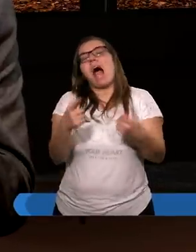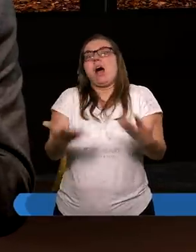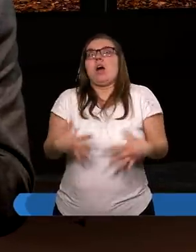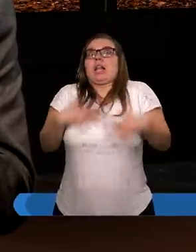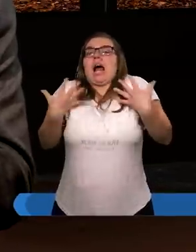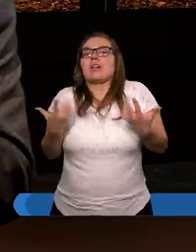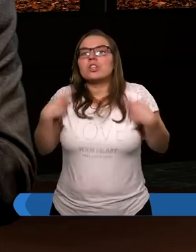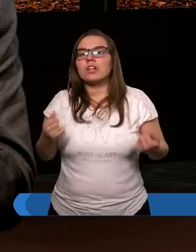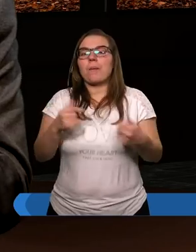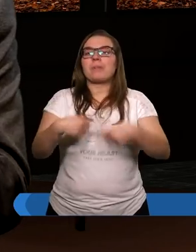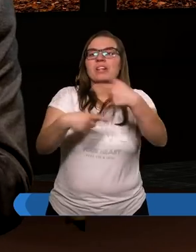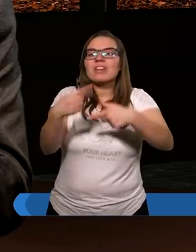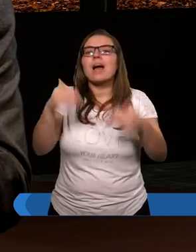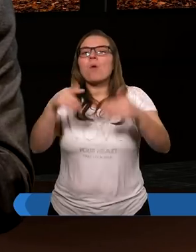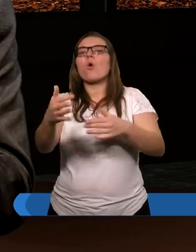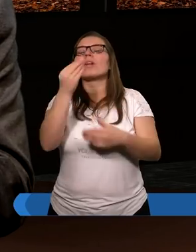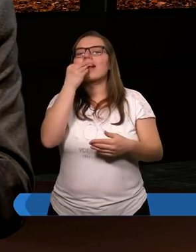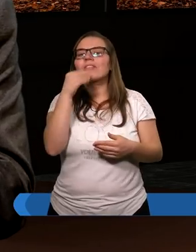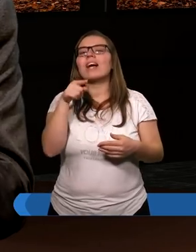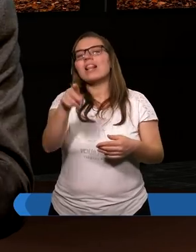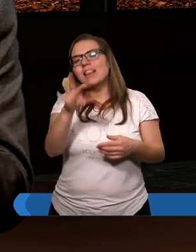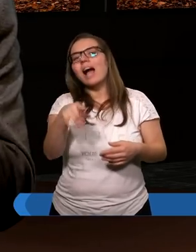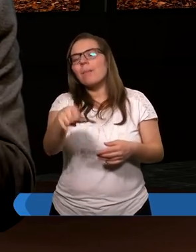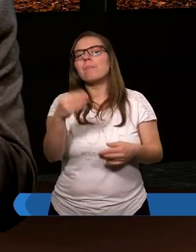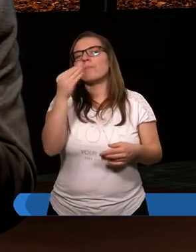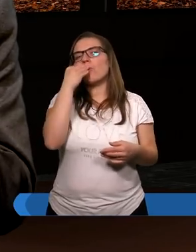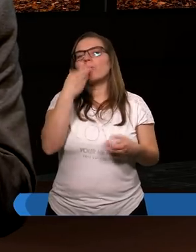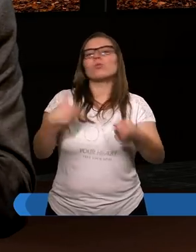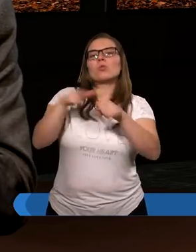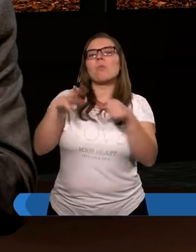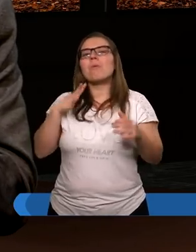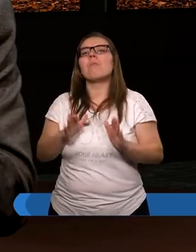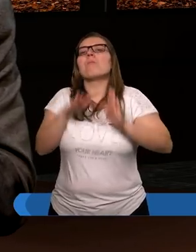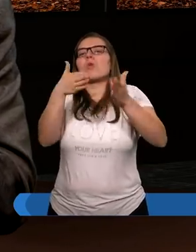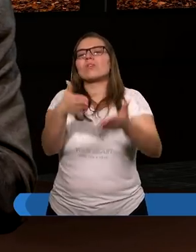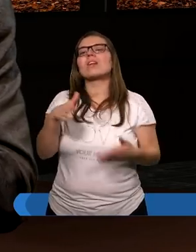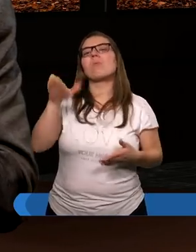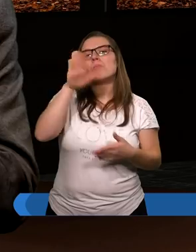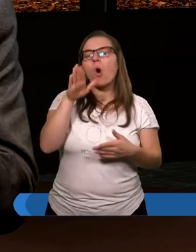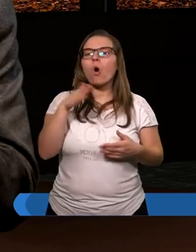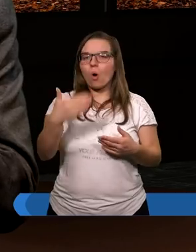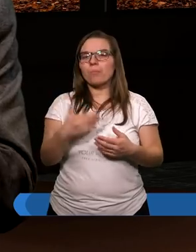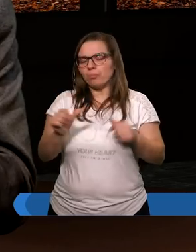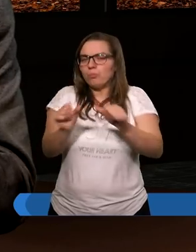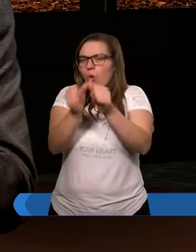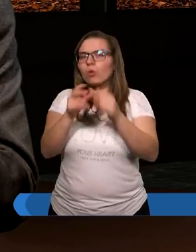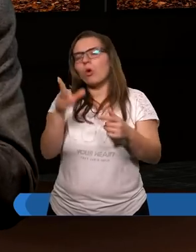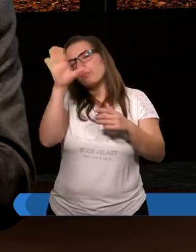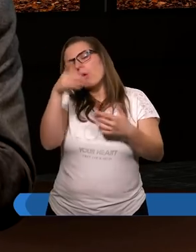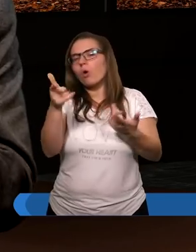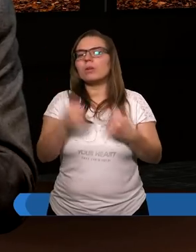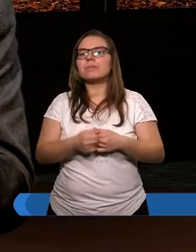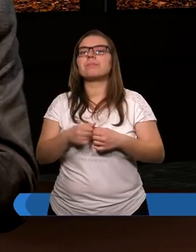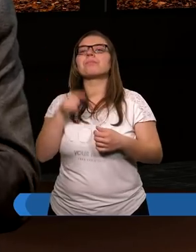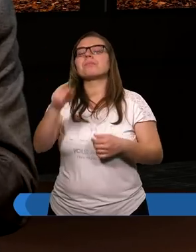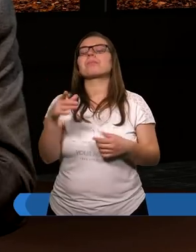przywilej, że mogą spożywać takie pokarmy, które były poświęcone Bogom. Prawda? I wielu ludzi się z tego